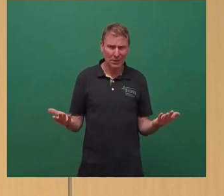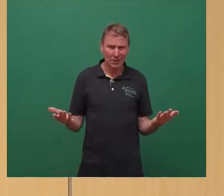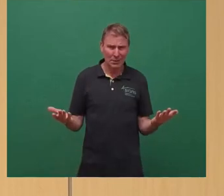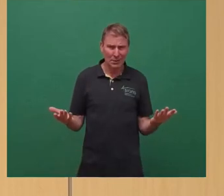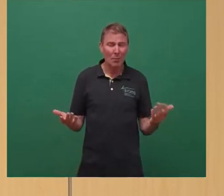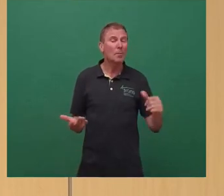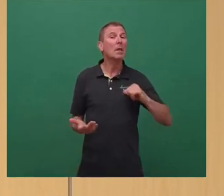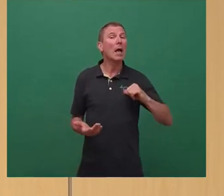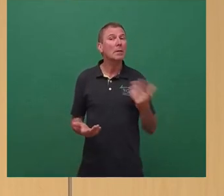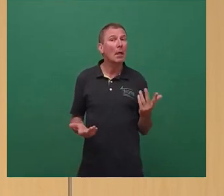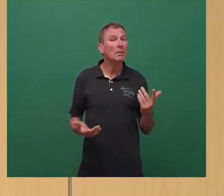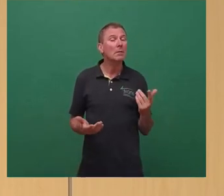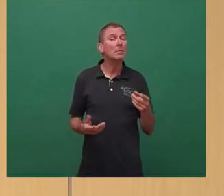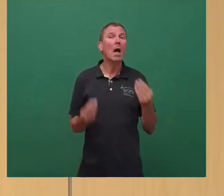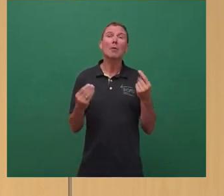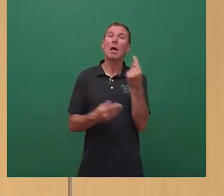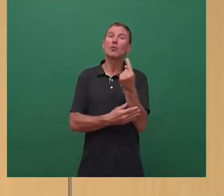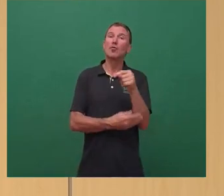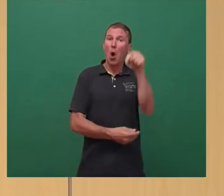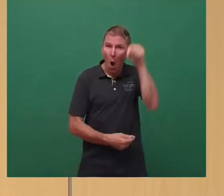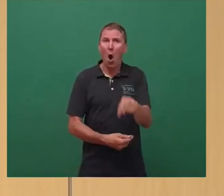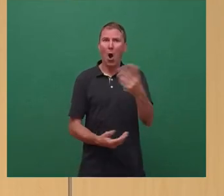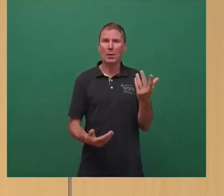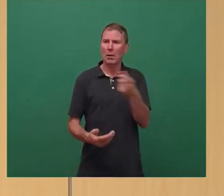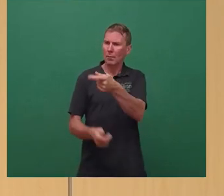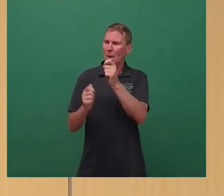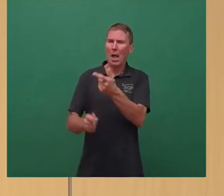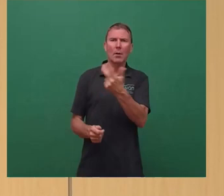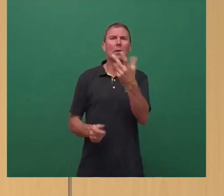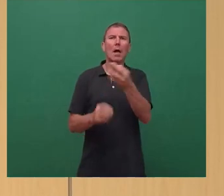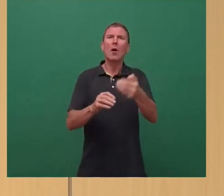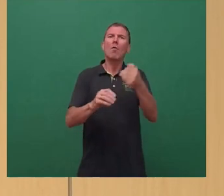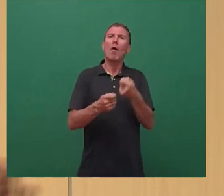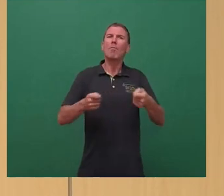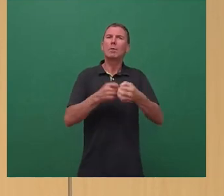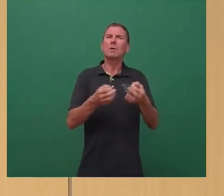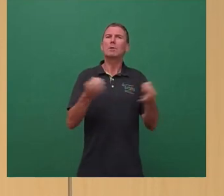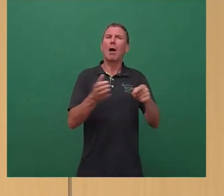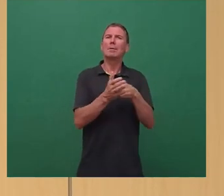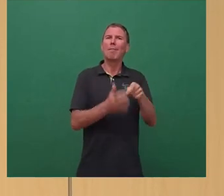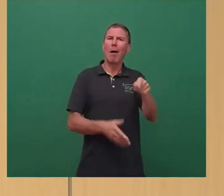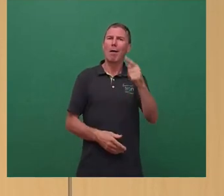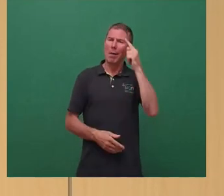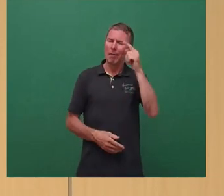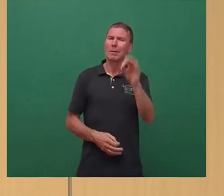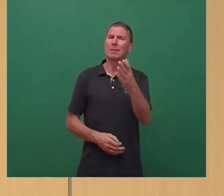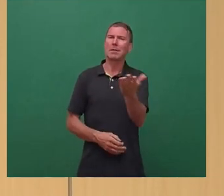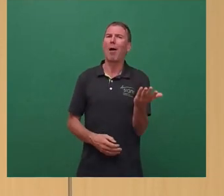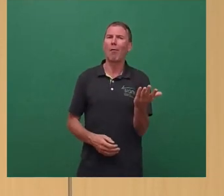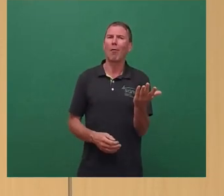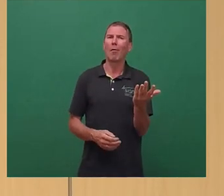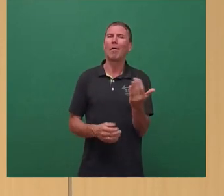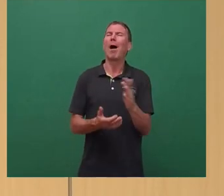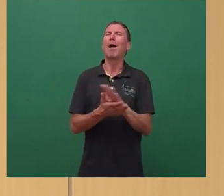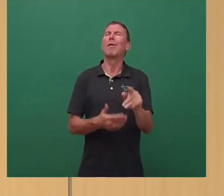auch, dass diese aktuelle Stunde heute erfolgt und Ihr Antrag dann drei Tage vor der Bundestagwahl ist. Da wissen wir ganz genau, was los ist. Das ein einfach